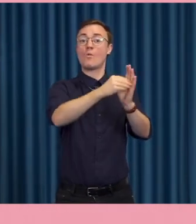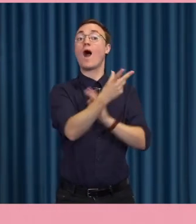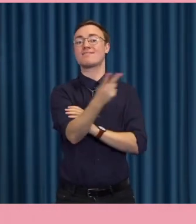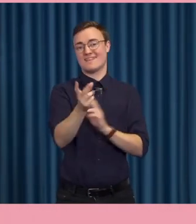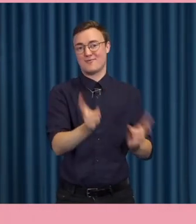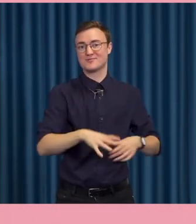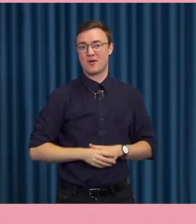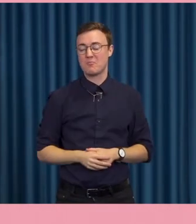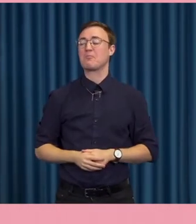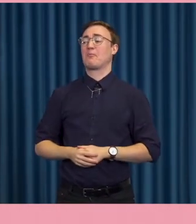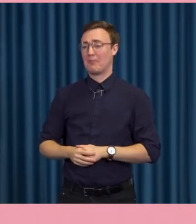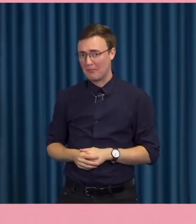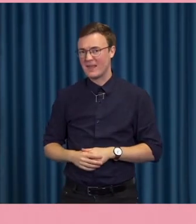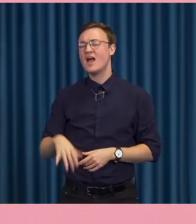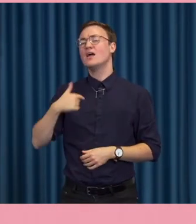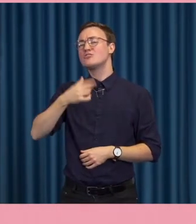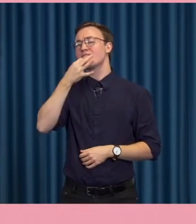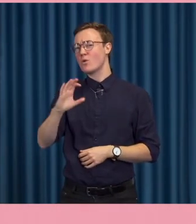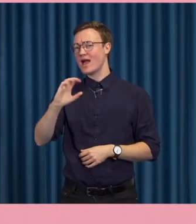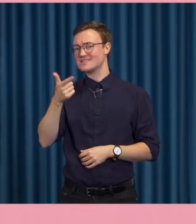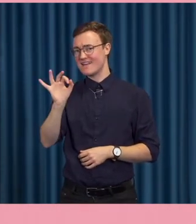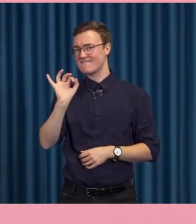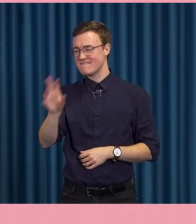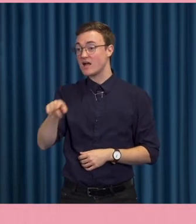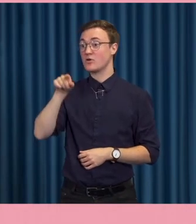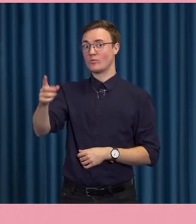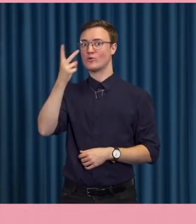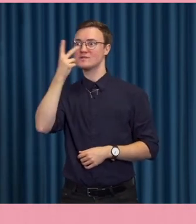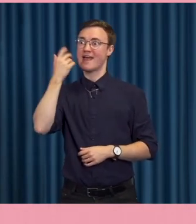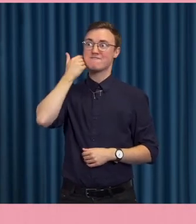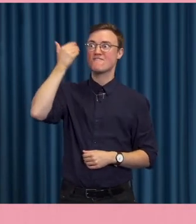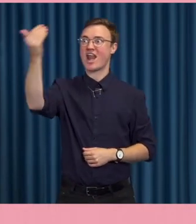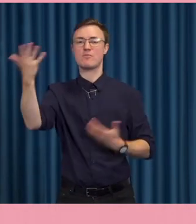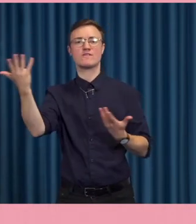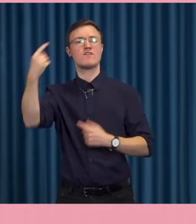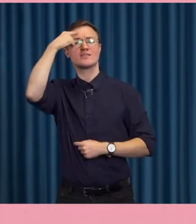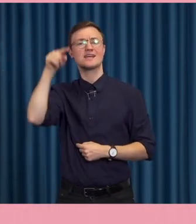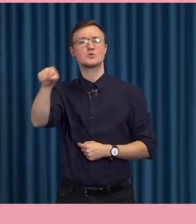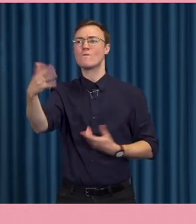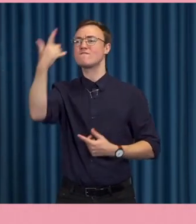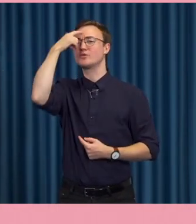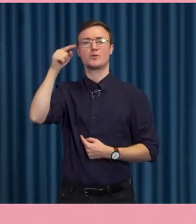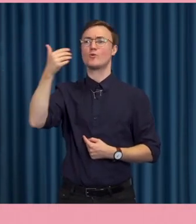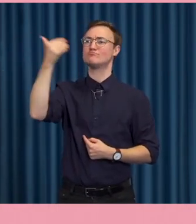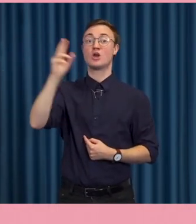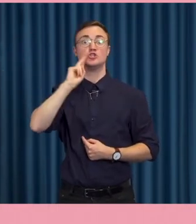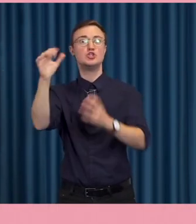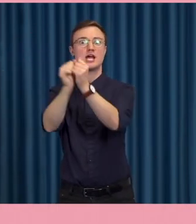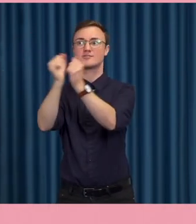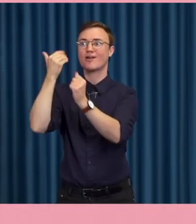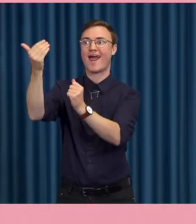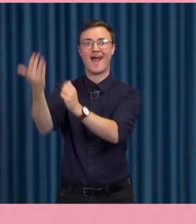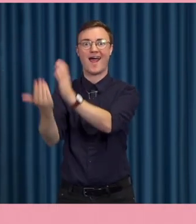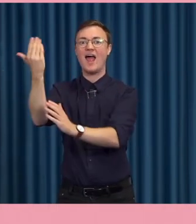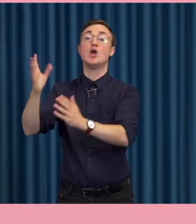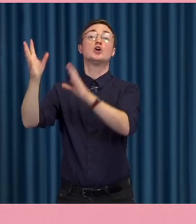om du får precis som jag frågade Stefan förut om du får titta i din kristallkula vad tänker du vad kan de där nya sakerna vara om det inte är